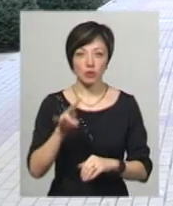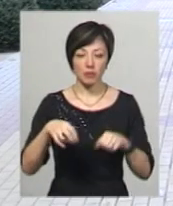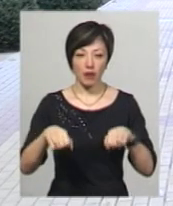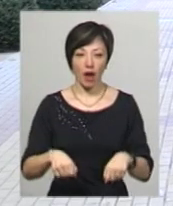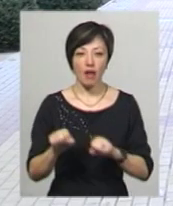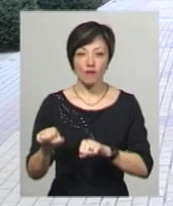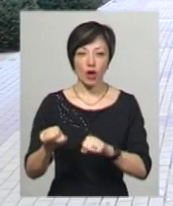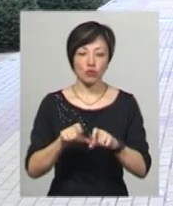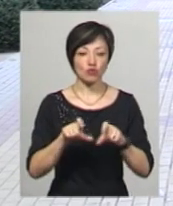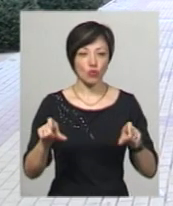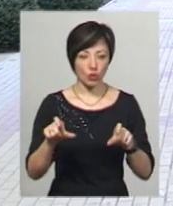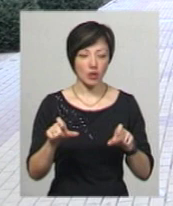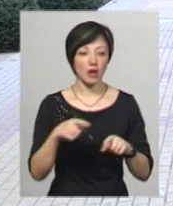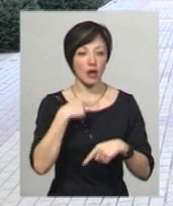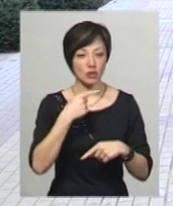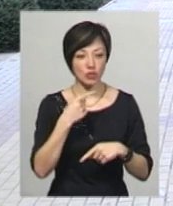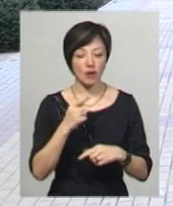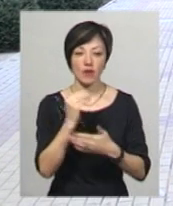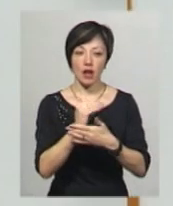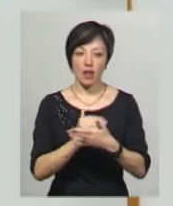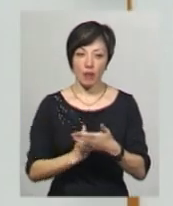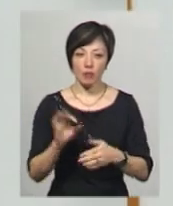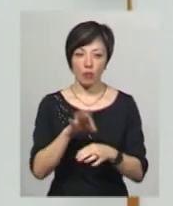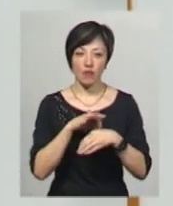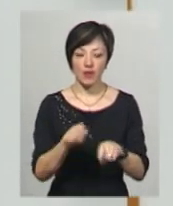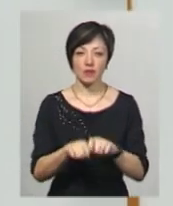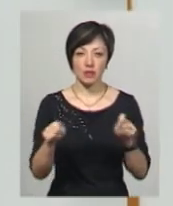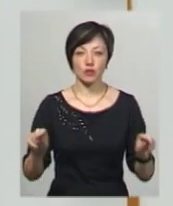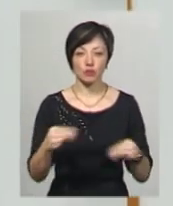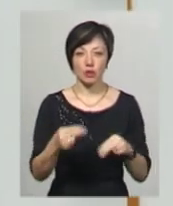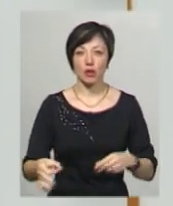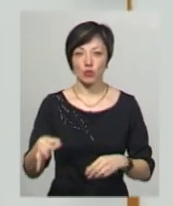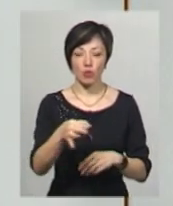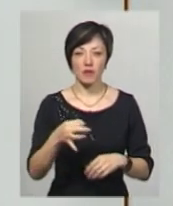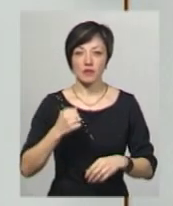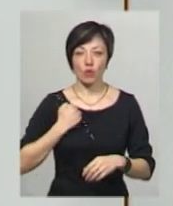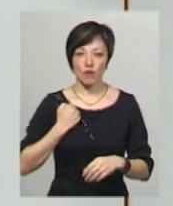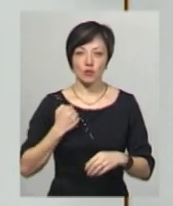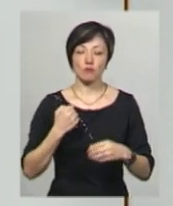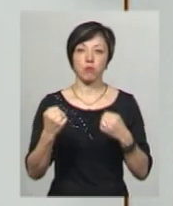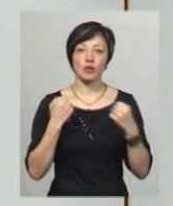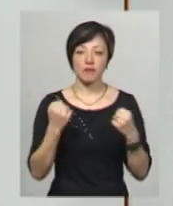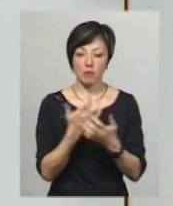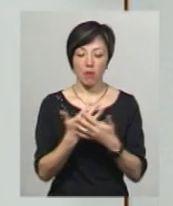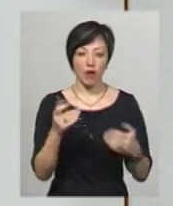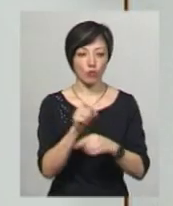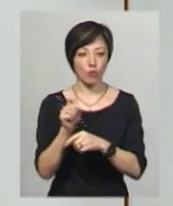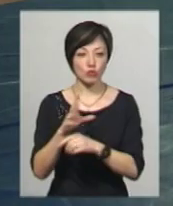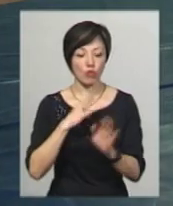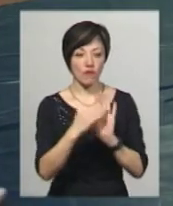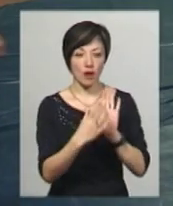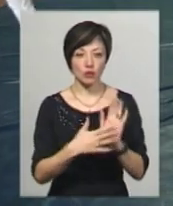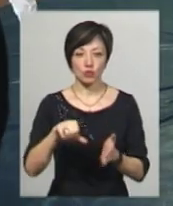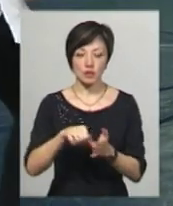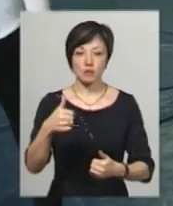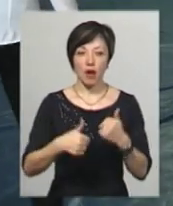школи «Самсон право» Анатолій Богач каже, у регламенті про проведення відкритого чемпіонату області з військово-спортивних багатоборств було вказано. Участь